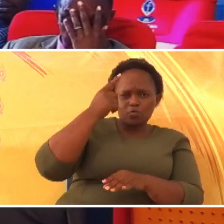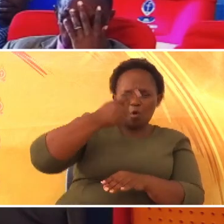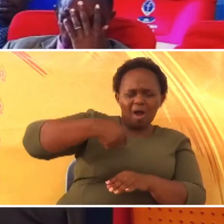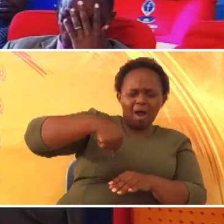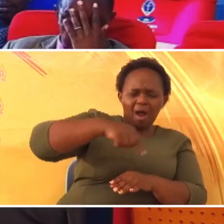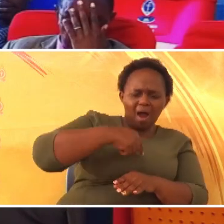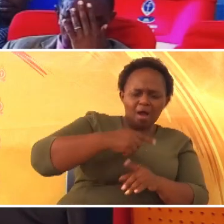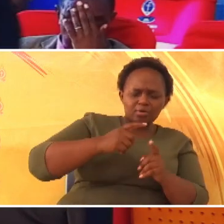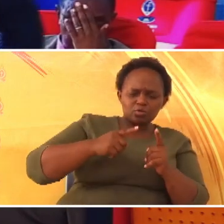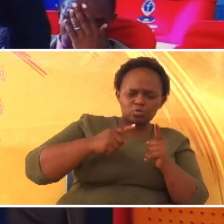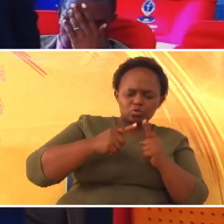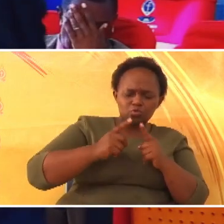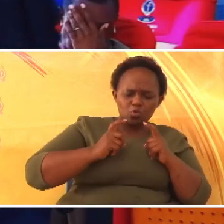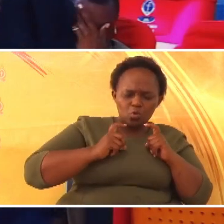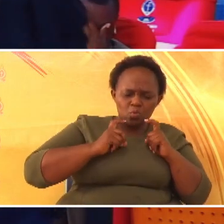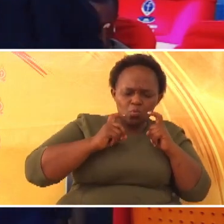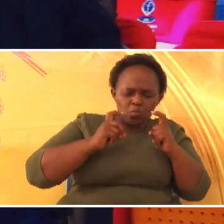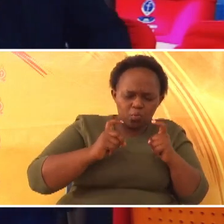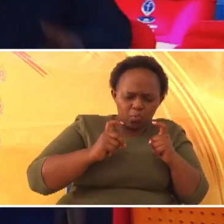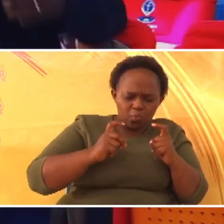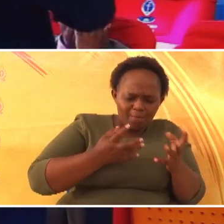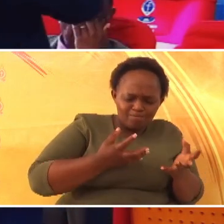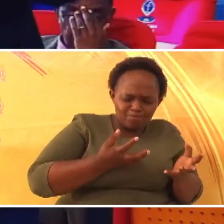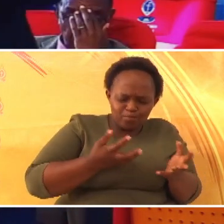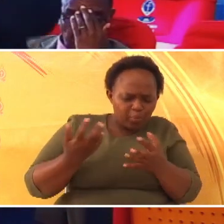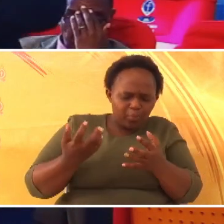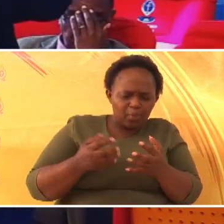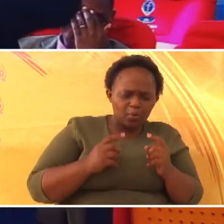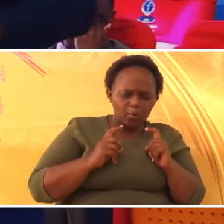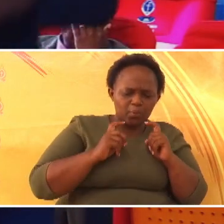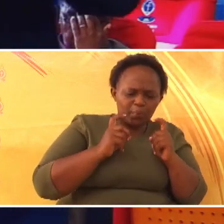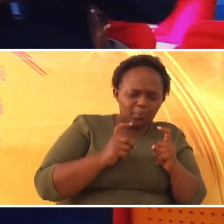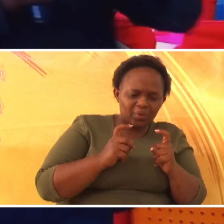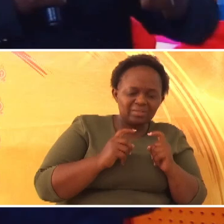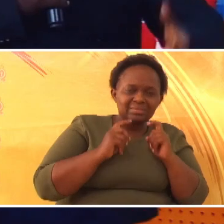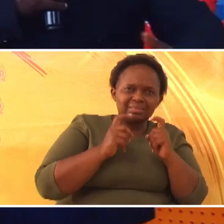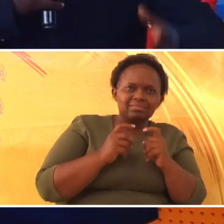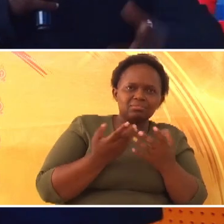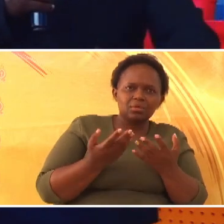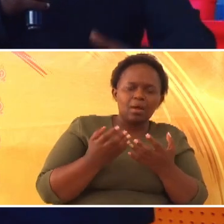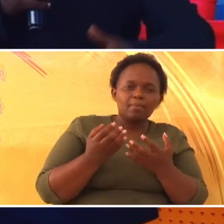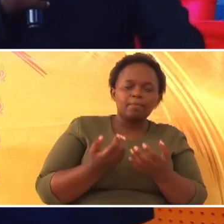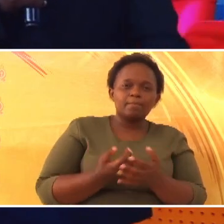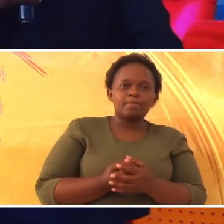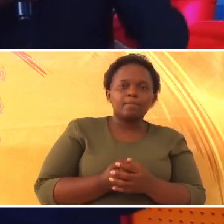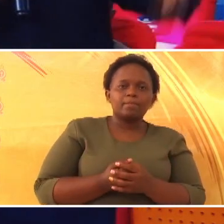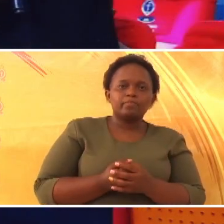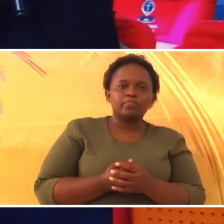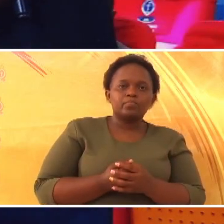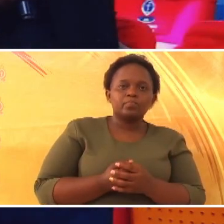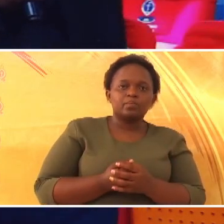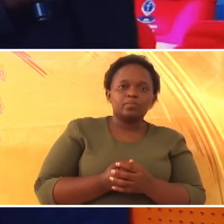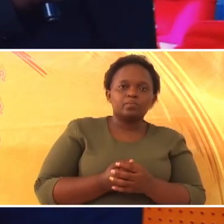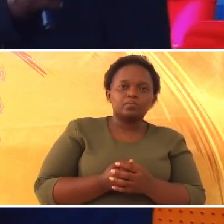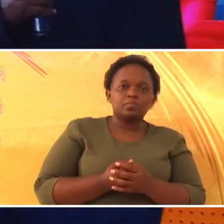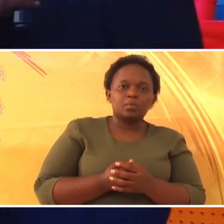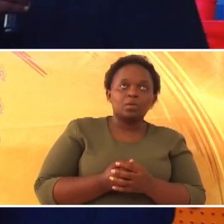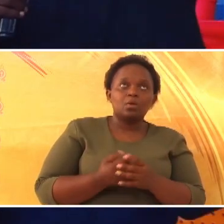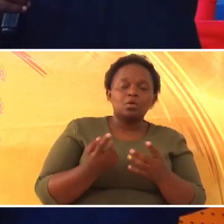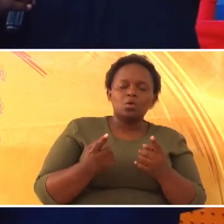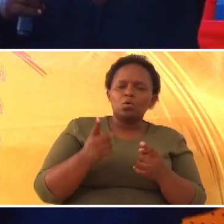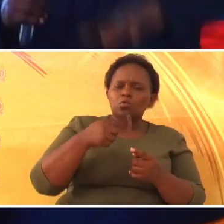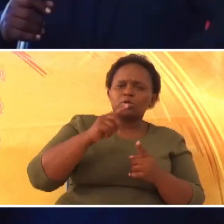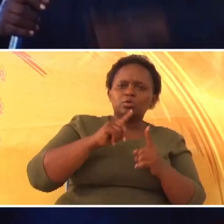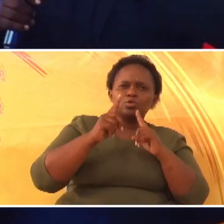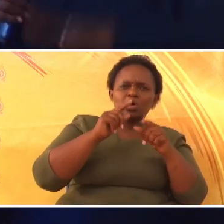imekua mizigo kwetu. Na mizigo hapa, muandishi wa wabirania, anaungea